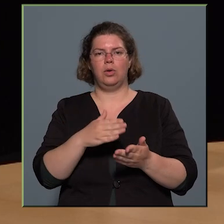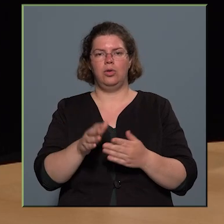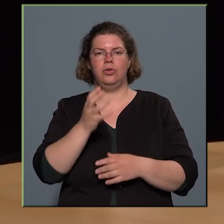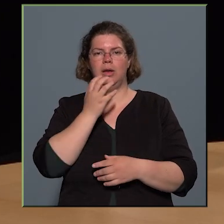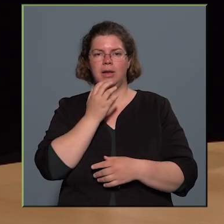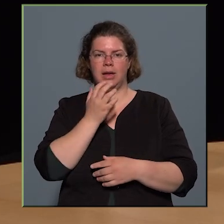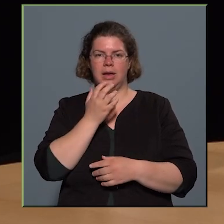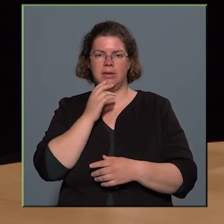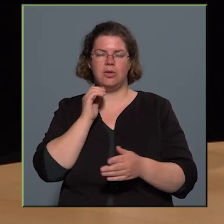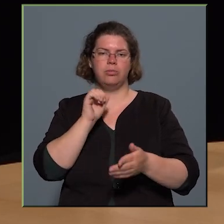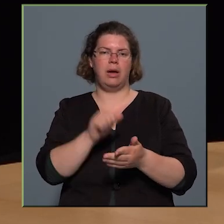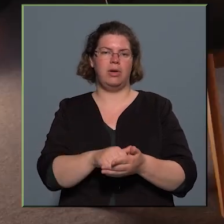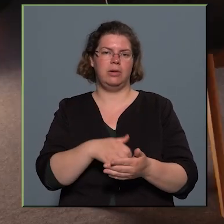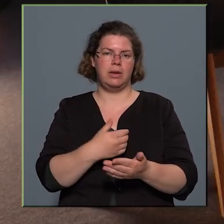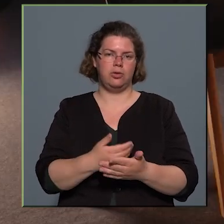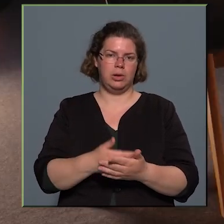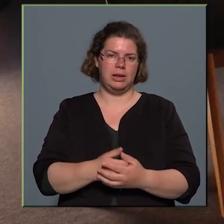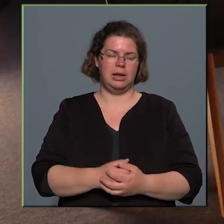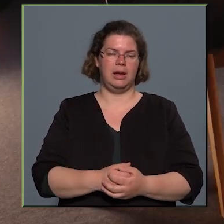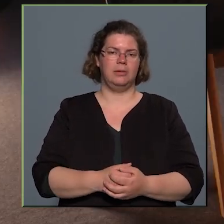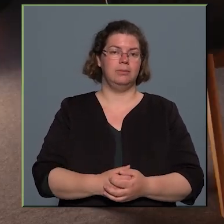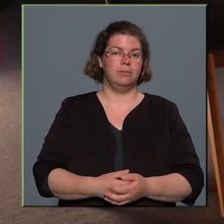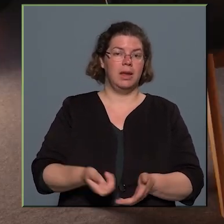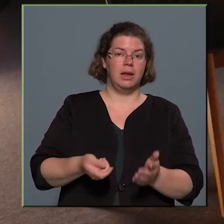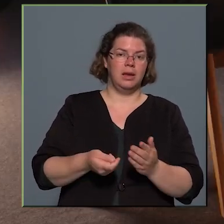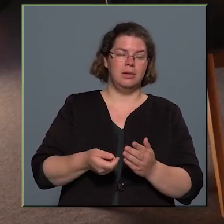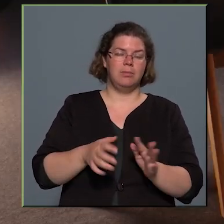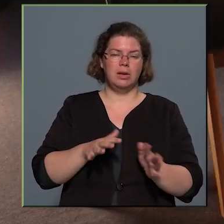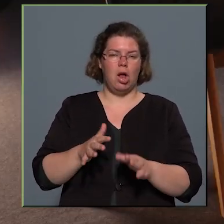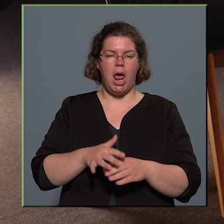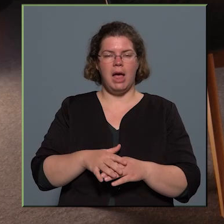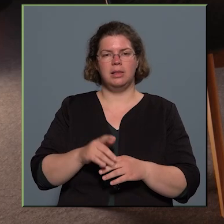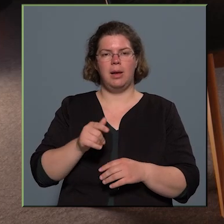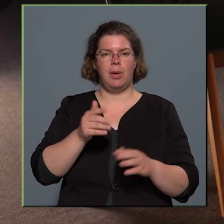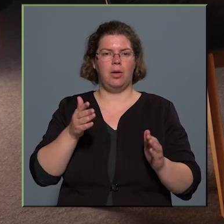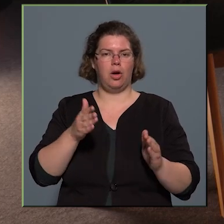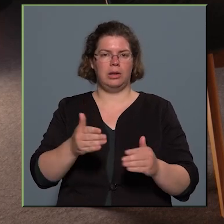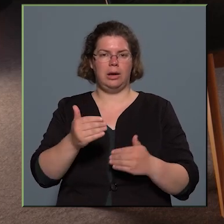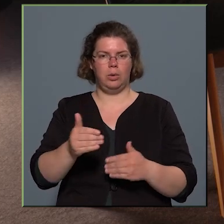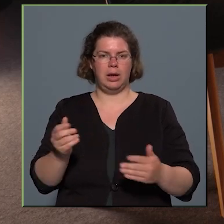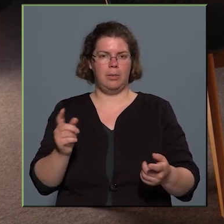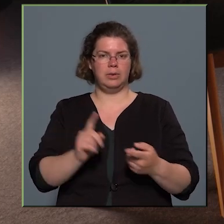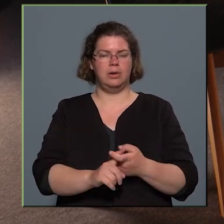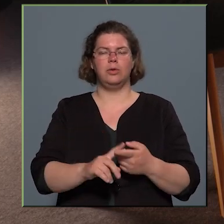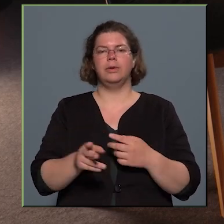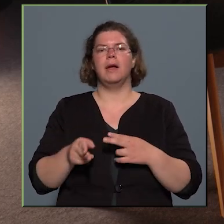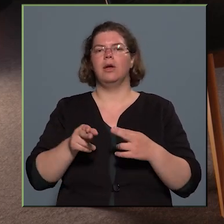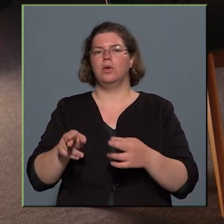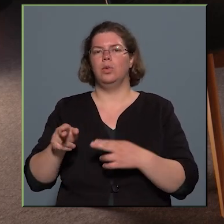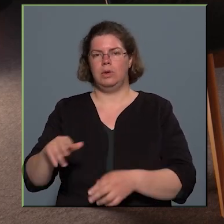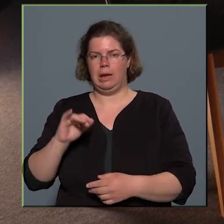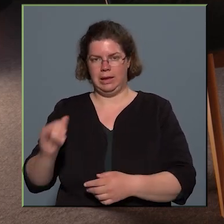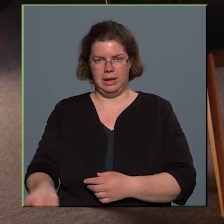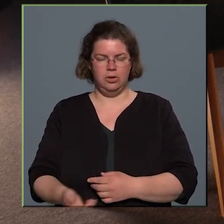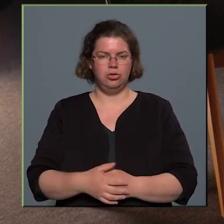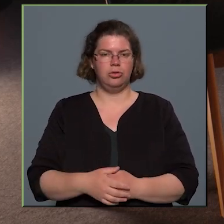beavatkozások lennének. Meg talán ebben a kategóriában tartoznak az utak is, az ember